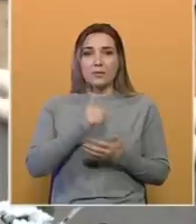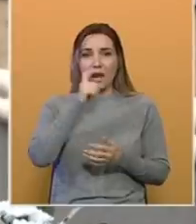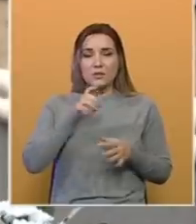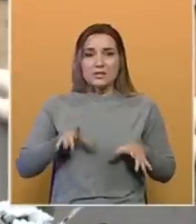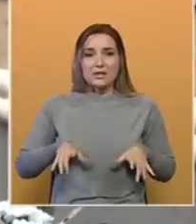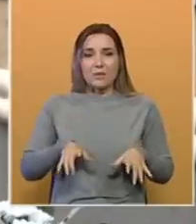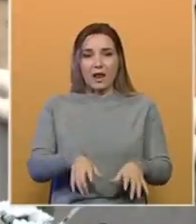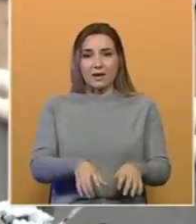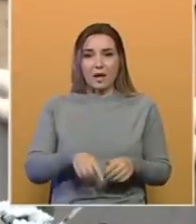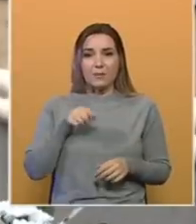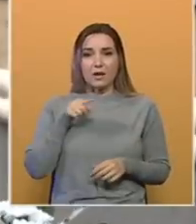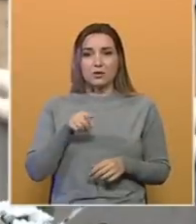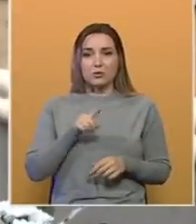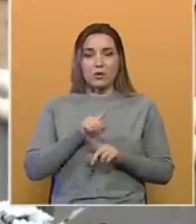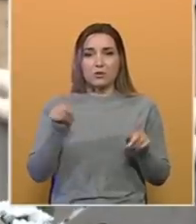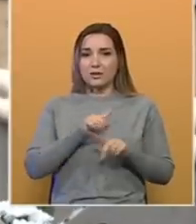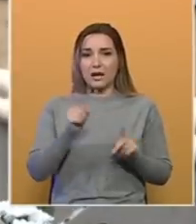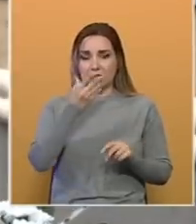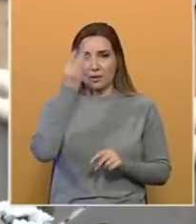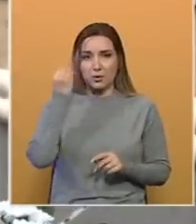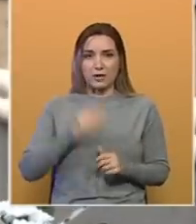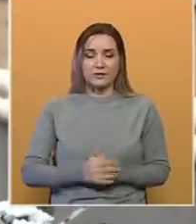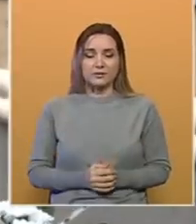helovankama. Tu ne mogu nikad zaboraviti.